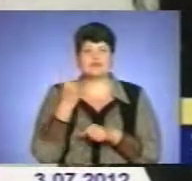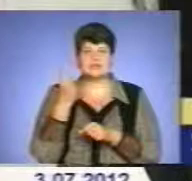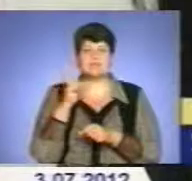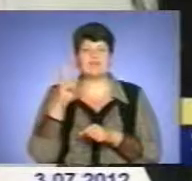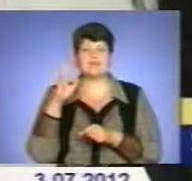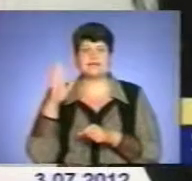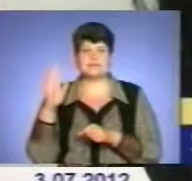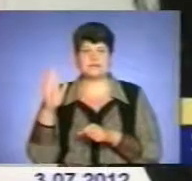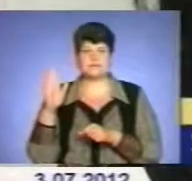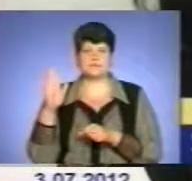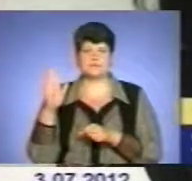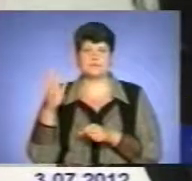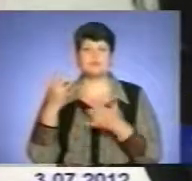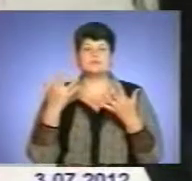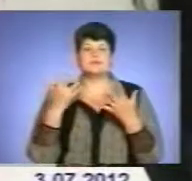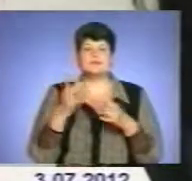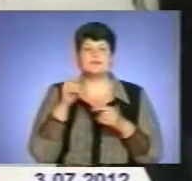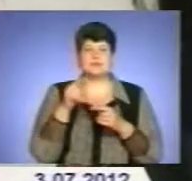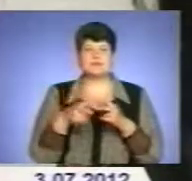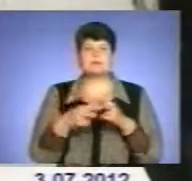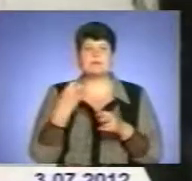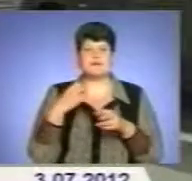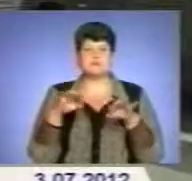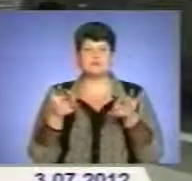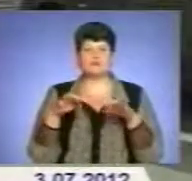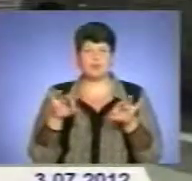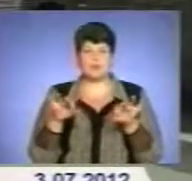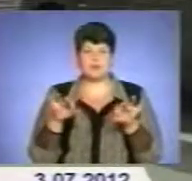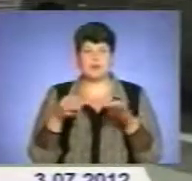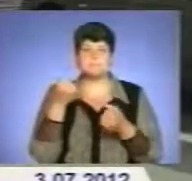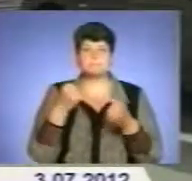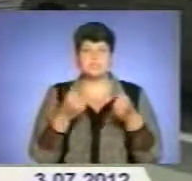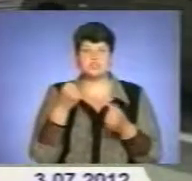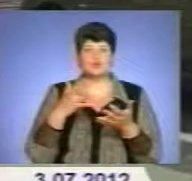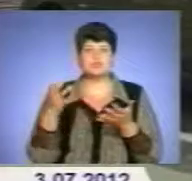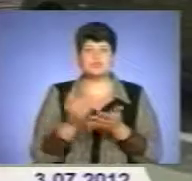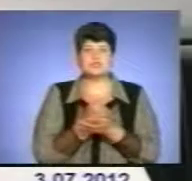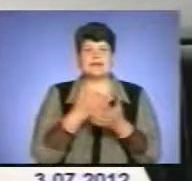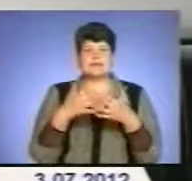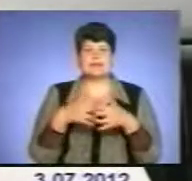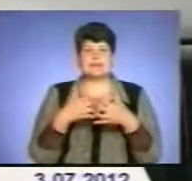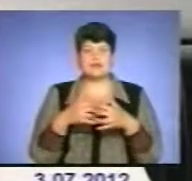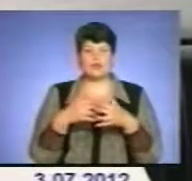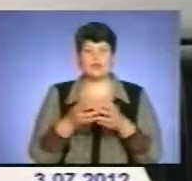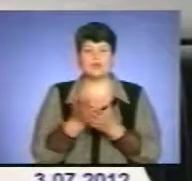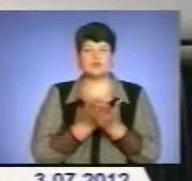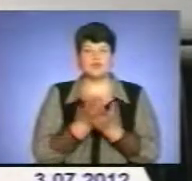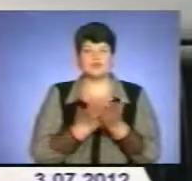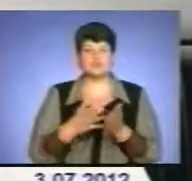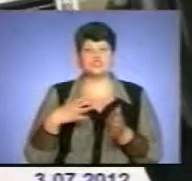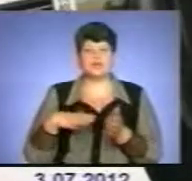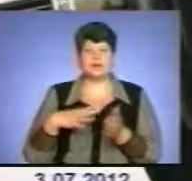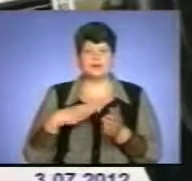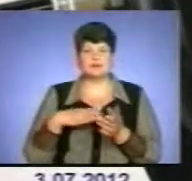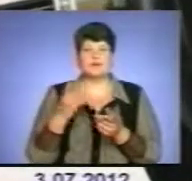квартир, оскільки в них зламався автомобіль. Машину правоохоронці знайшли на станції техобслуговування, де якраз очікували на доставку